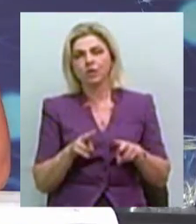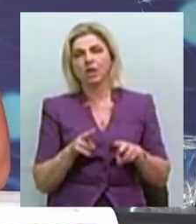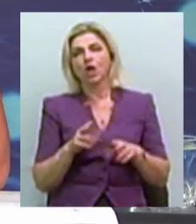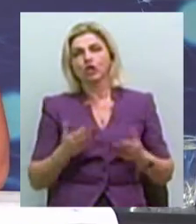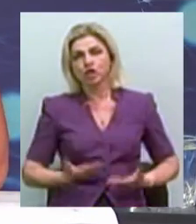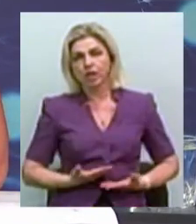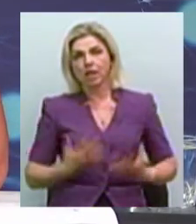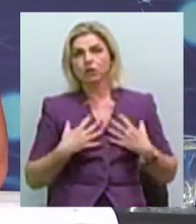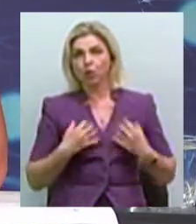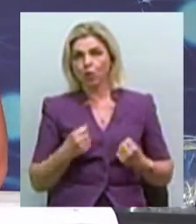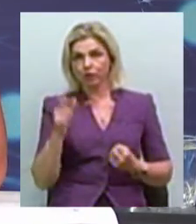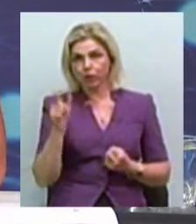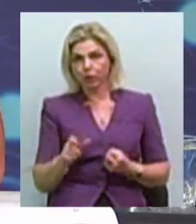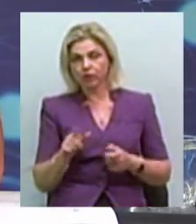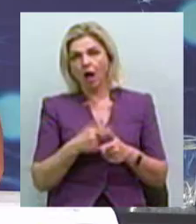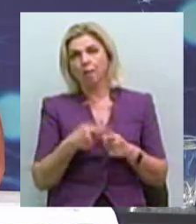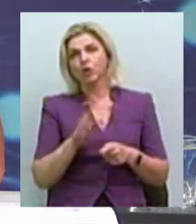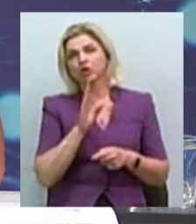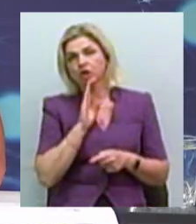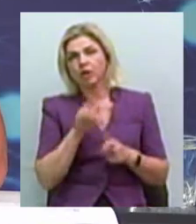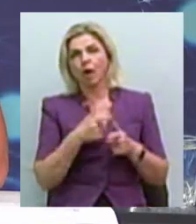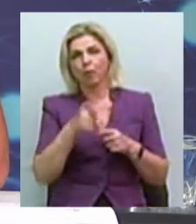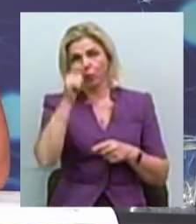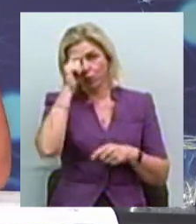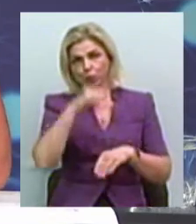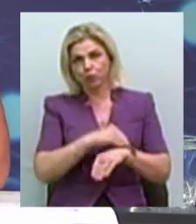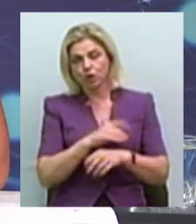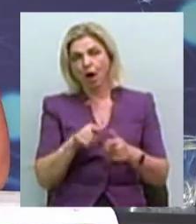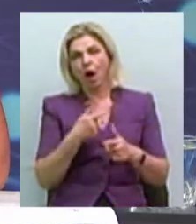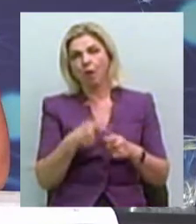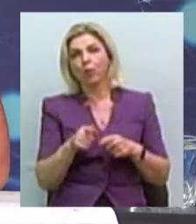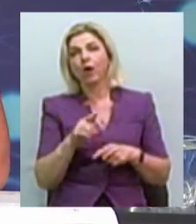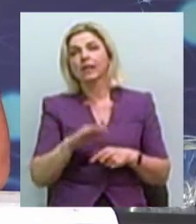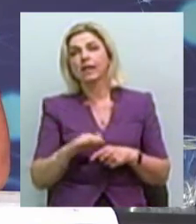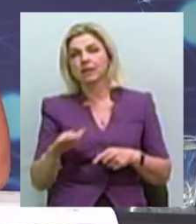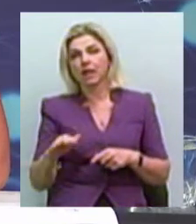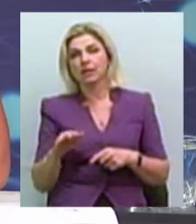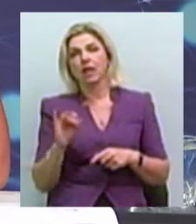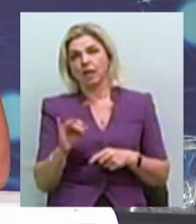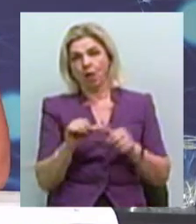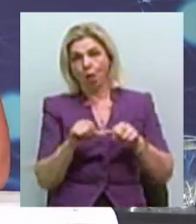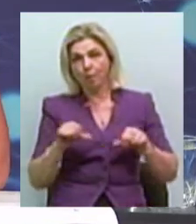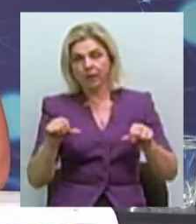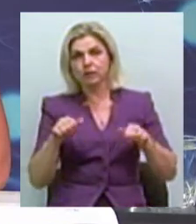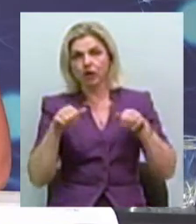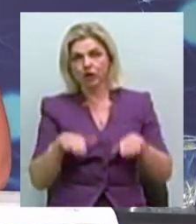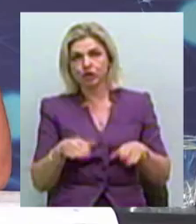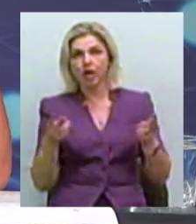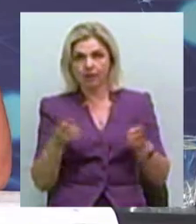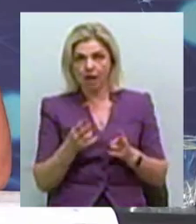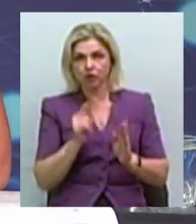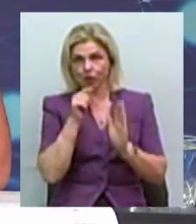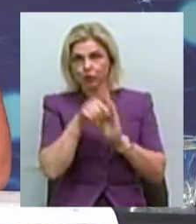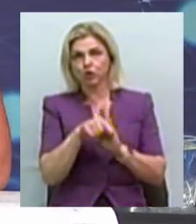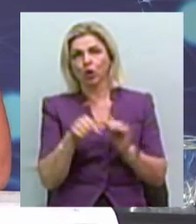осіб, або це жінка, або це чоловік, або дитина. От і приймається рішення, чи потрібно кризове втручання тут і